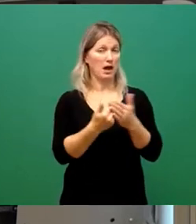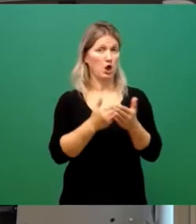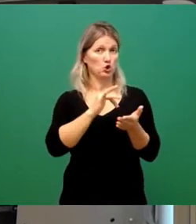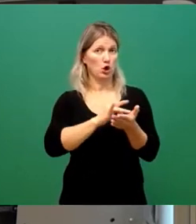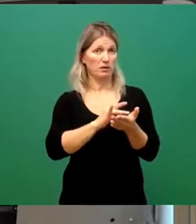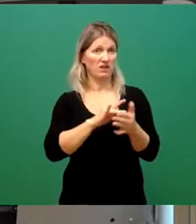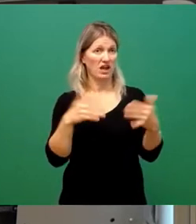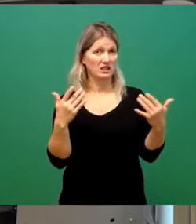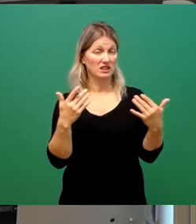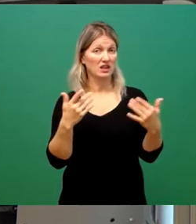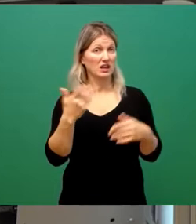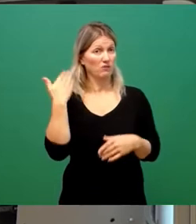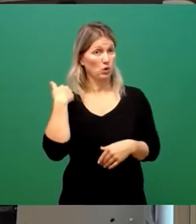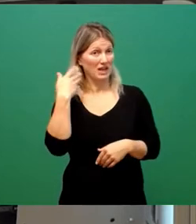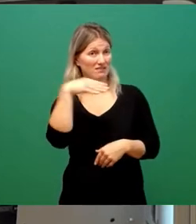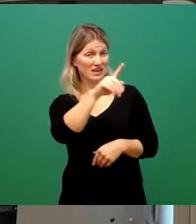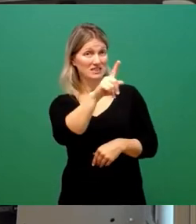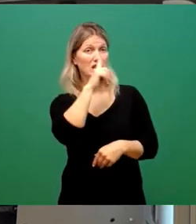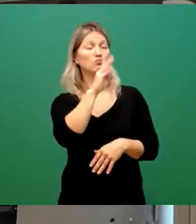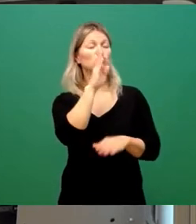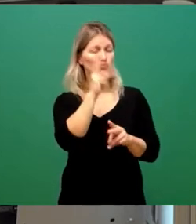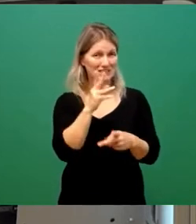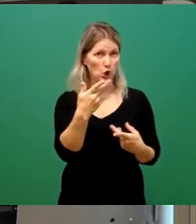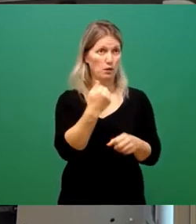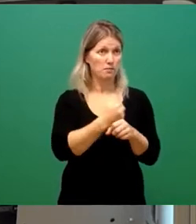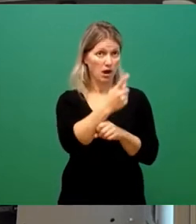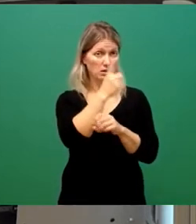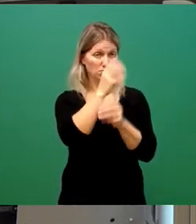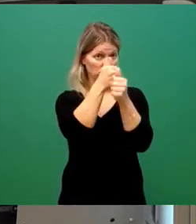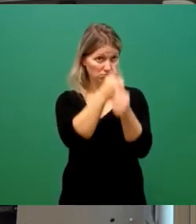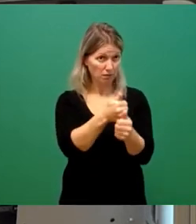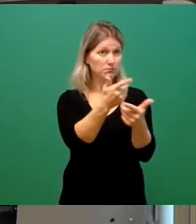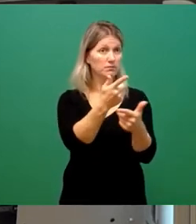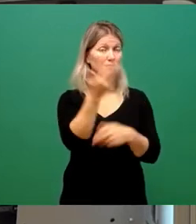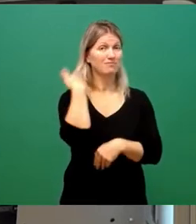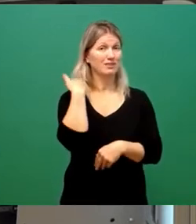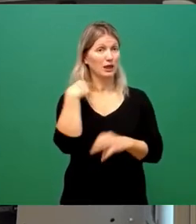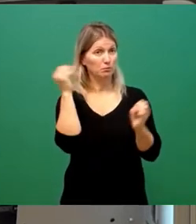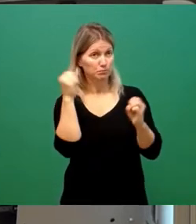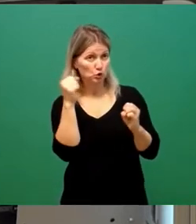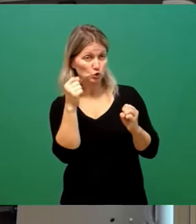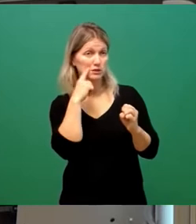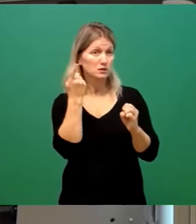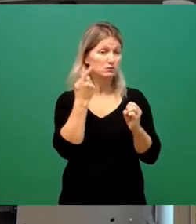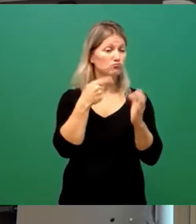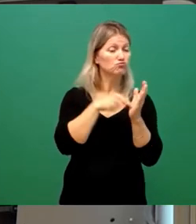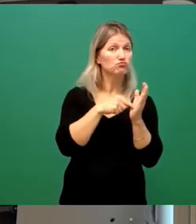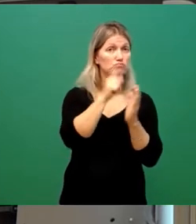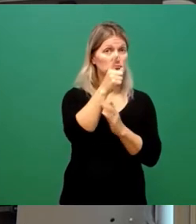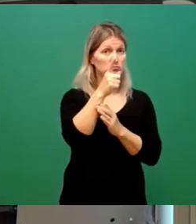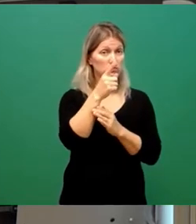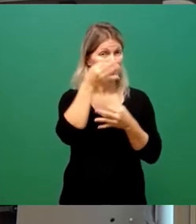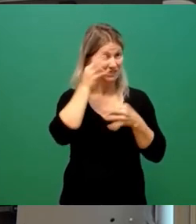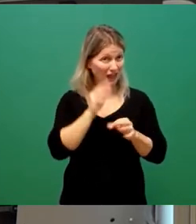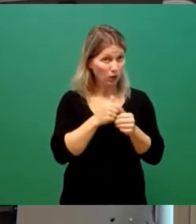Zusagen, die bisher gefallen sind und Beschlüsse. Wie sehr kann man sich darauf verlassen? Also wie gesagt, bis heute früh